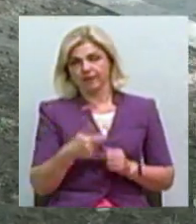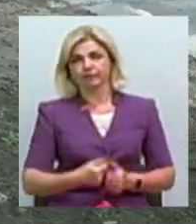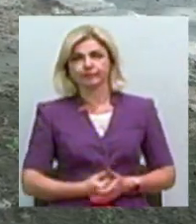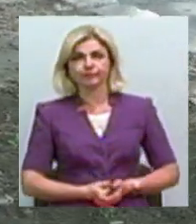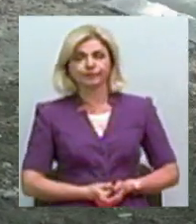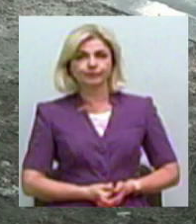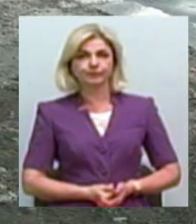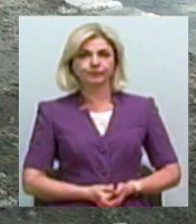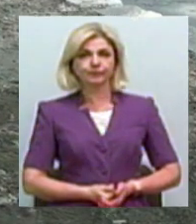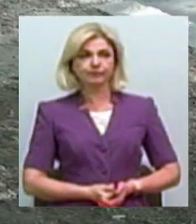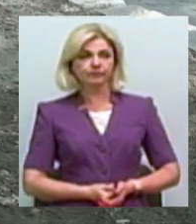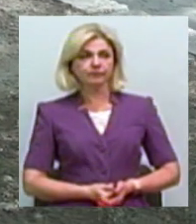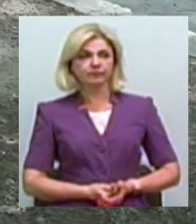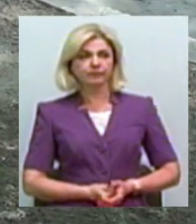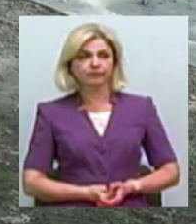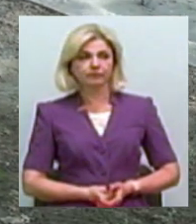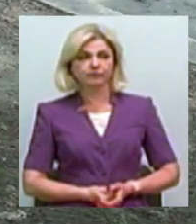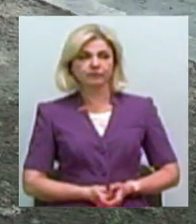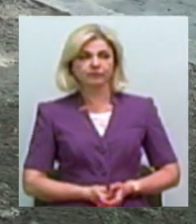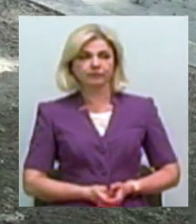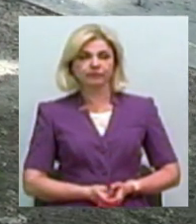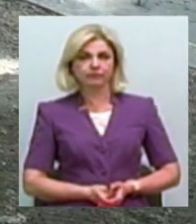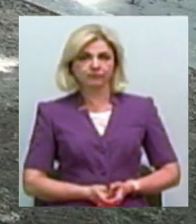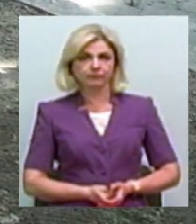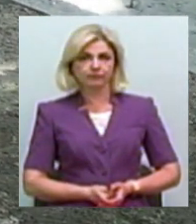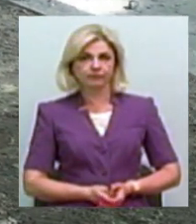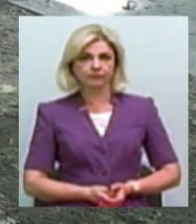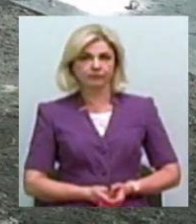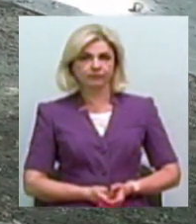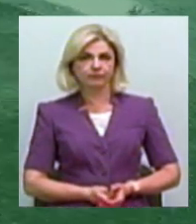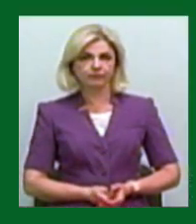Олександр Гордієнко, Василь Філімон, новини на Суспільному. Миколаїв.